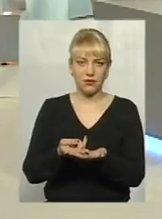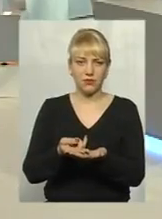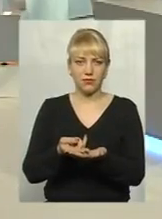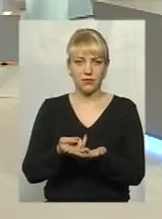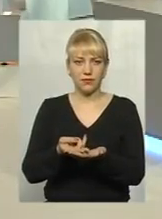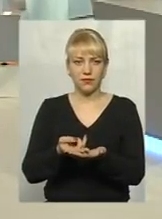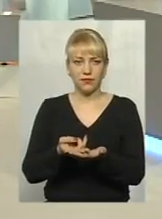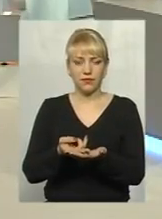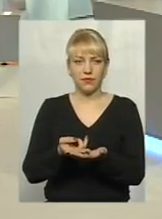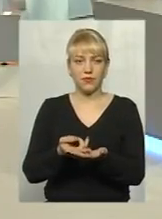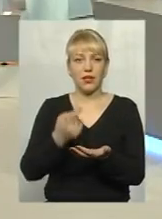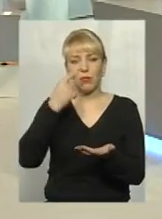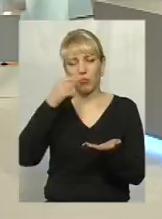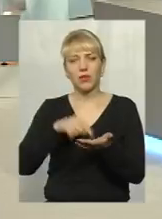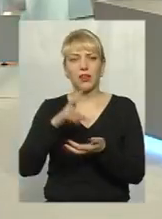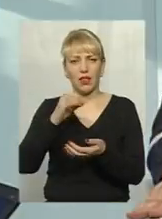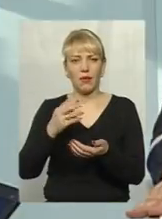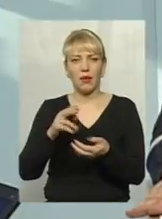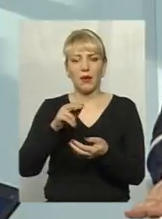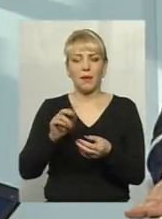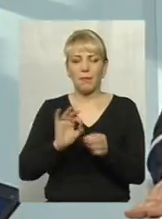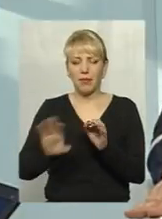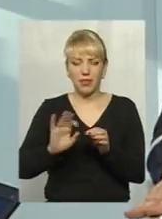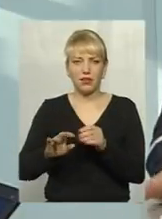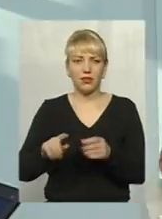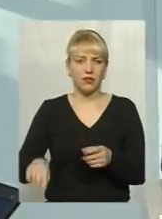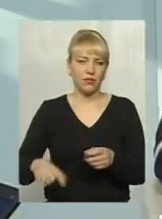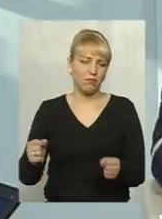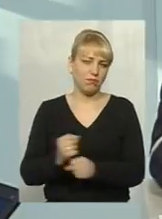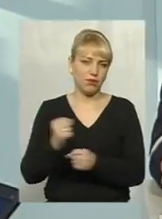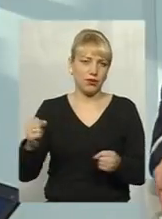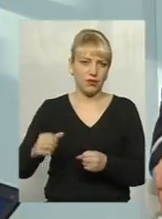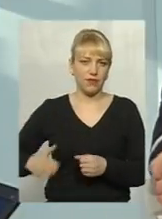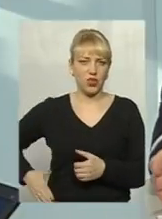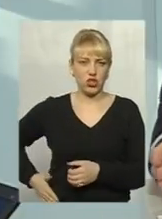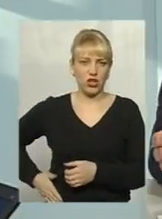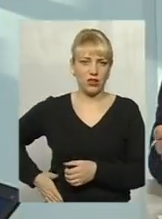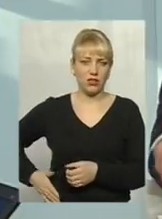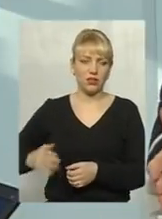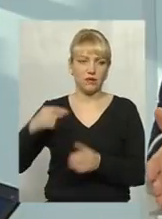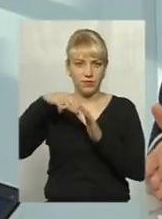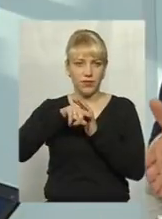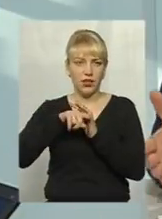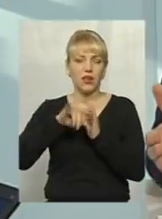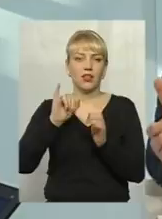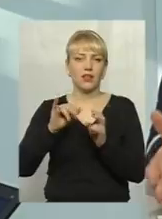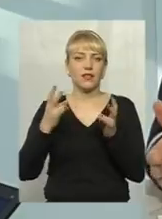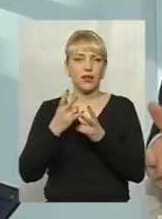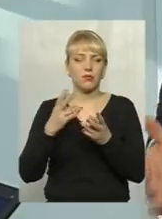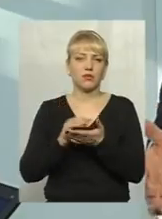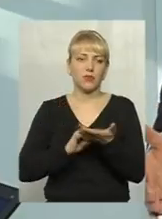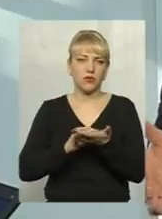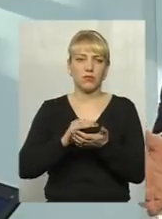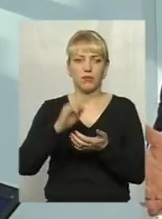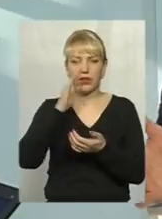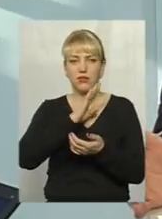за збігом обставин падає саме на ці петарди, і вони спрацьовують на їх кишені. І ще раз і ще раз треба батькам